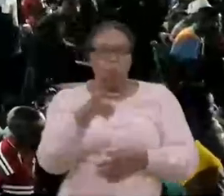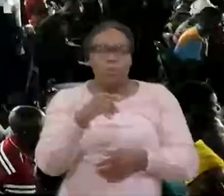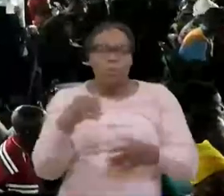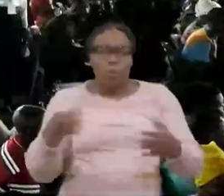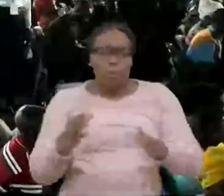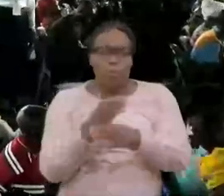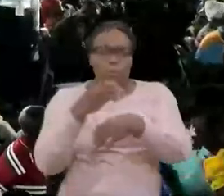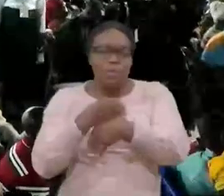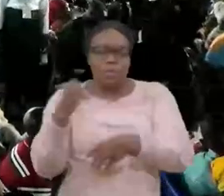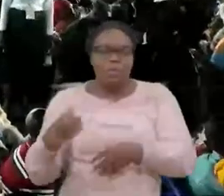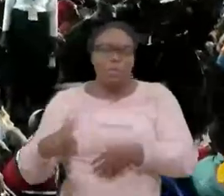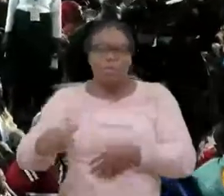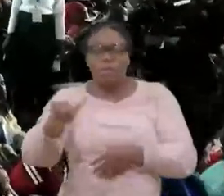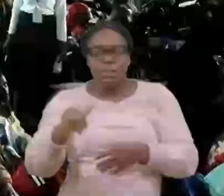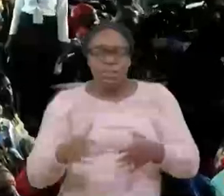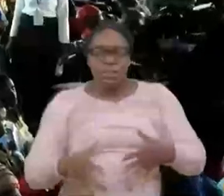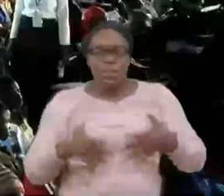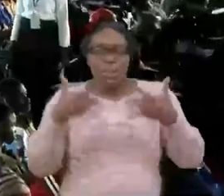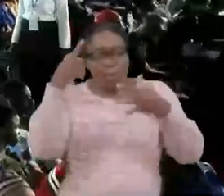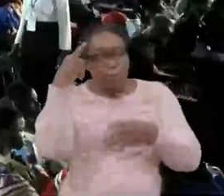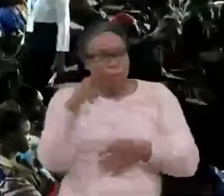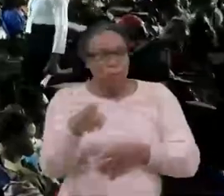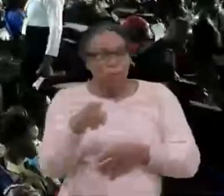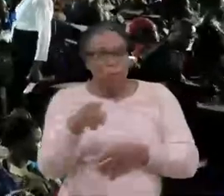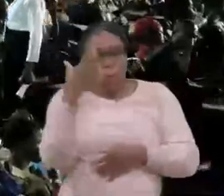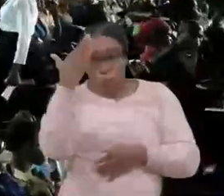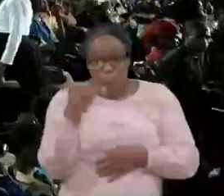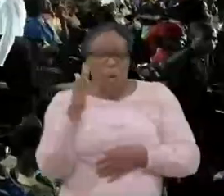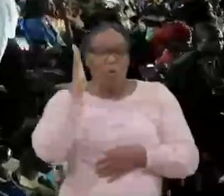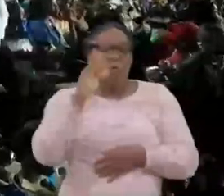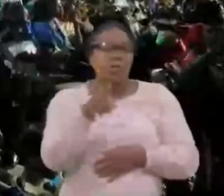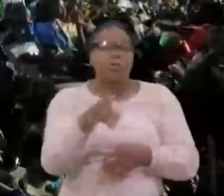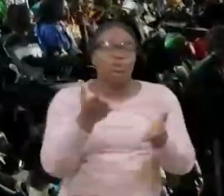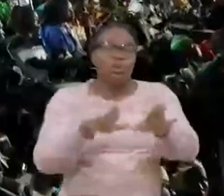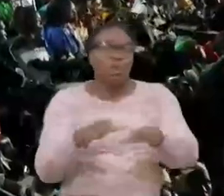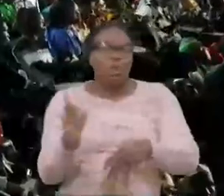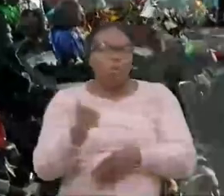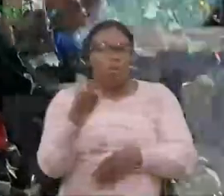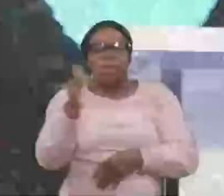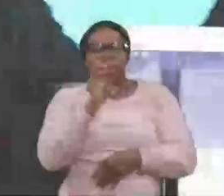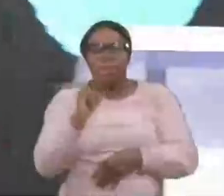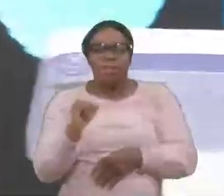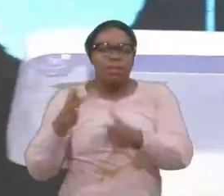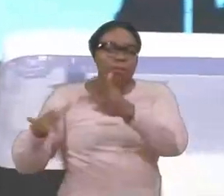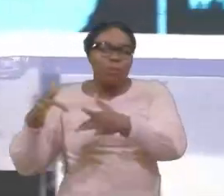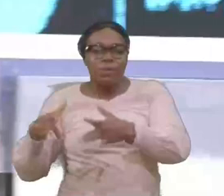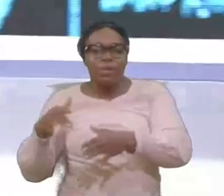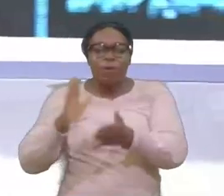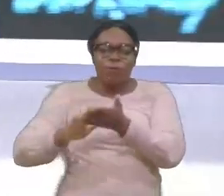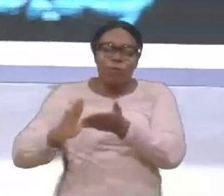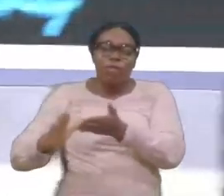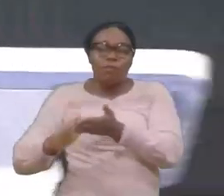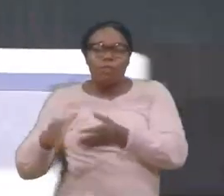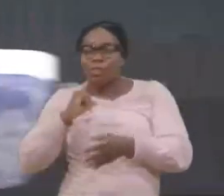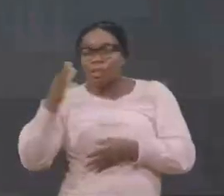pour vous, Pourquoi mouriez-vous, Quand il y la miséricorde, Quand il y a le pardon, Quand il y la grâce, Quand il y a